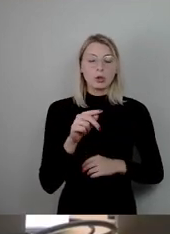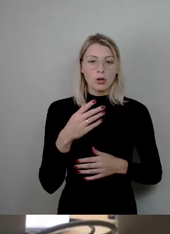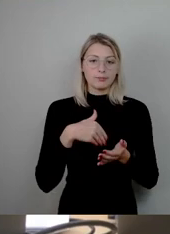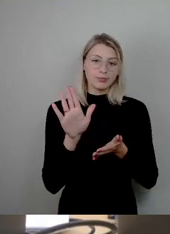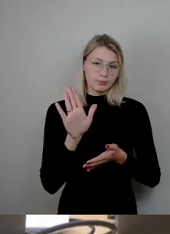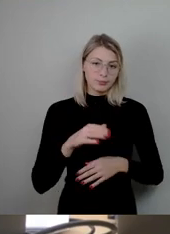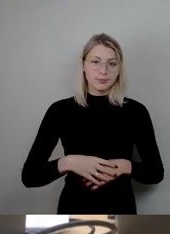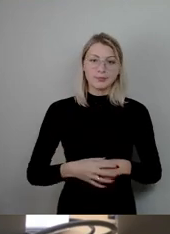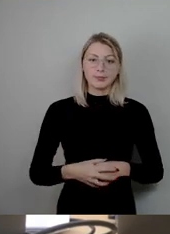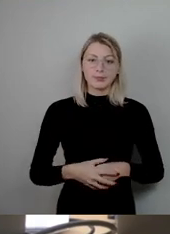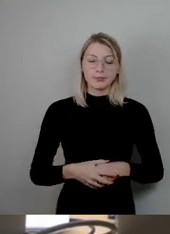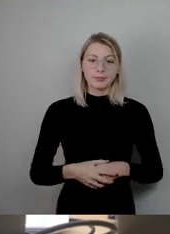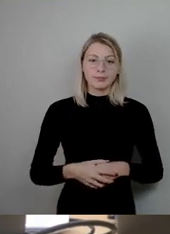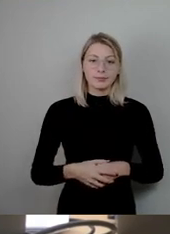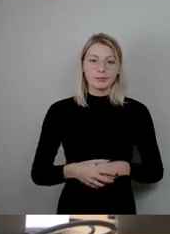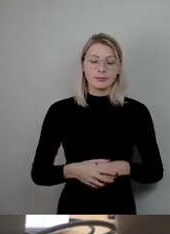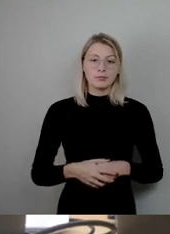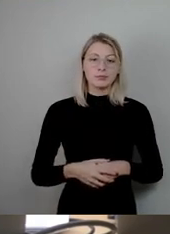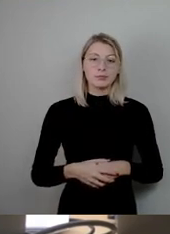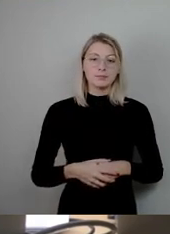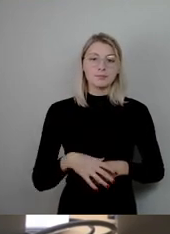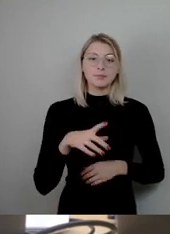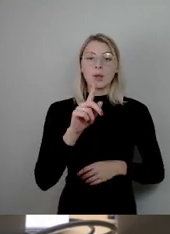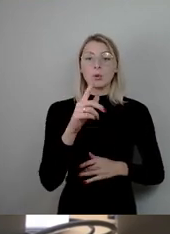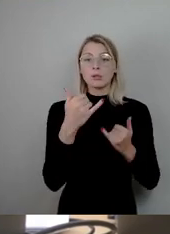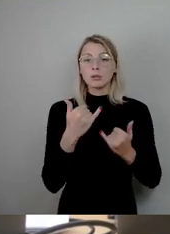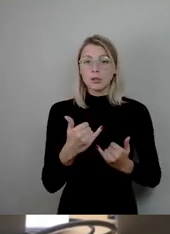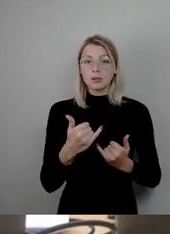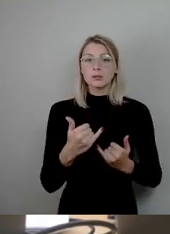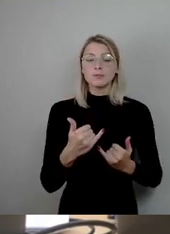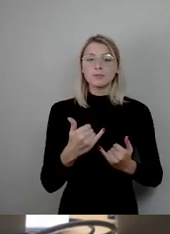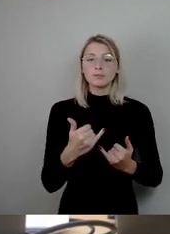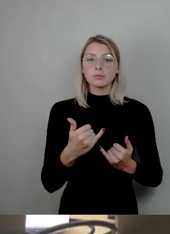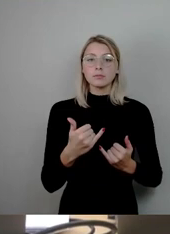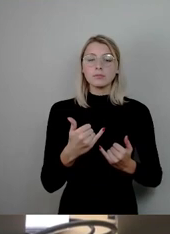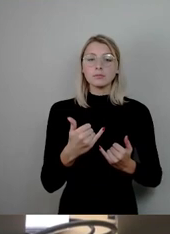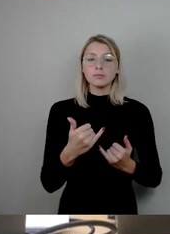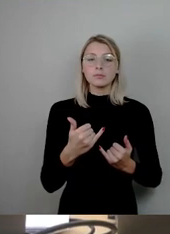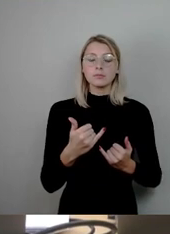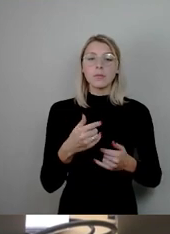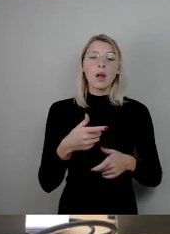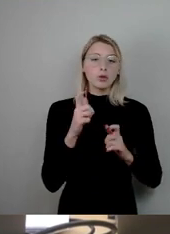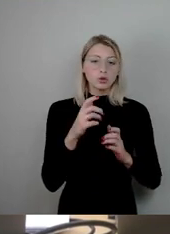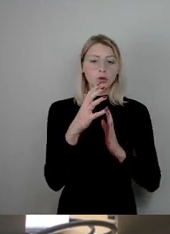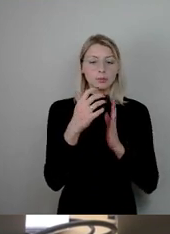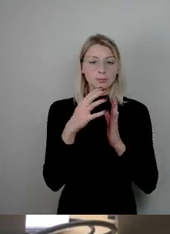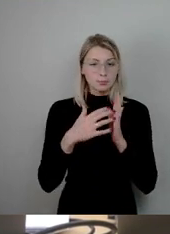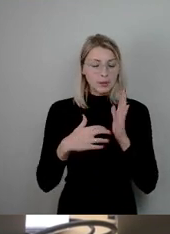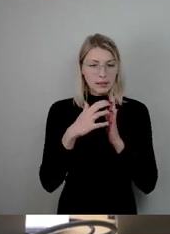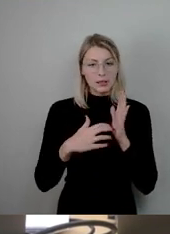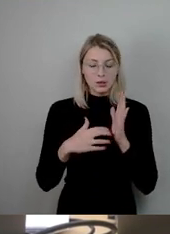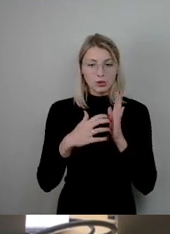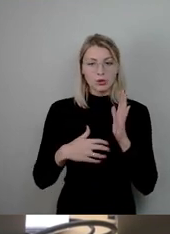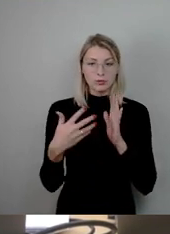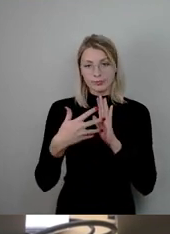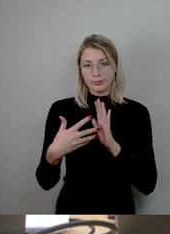und würde nun den federführenden Ausschussbericht zur Abstimmung stellen und damit jeder